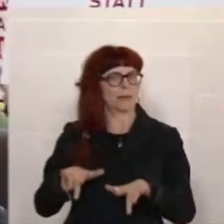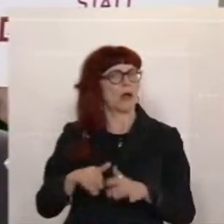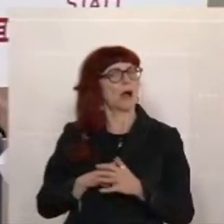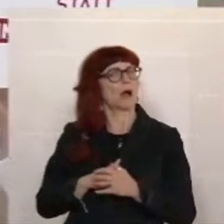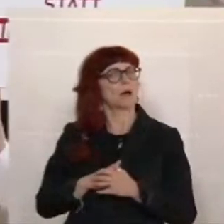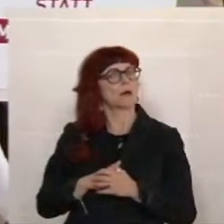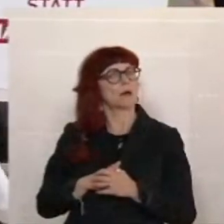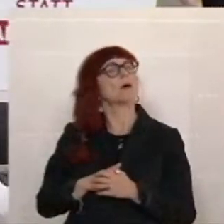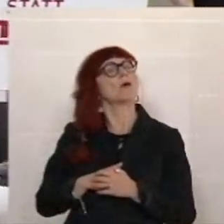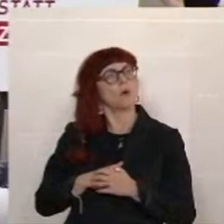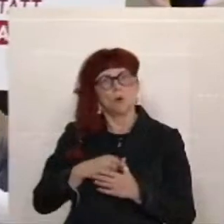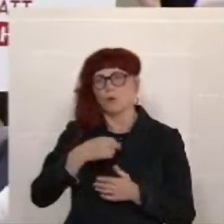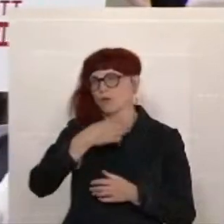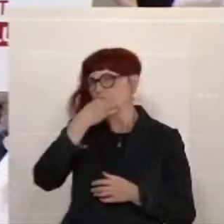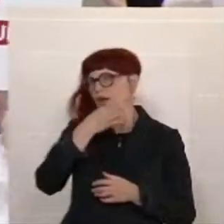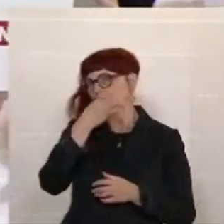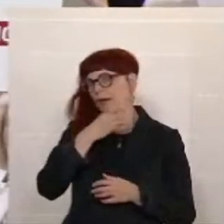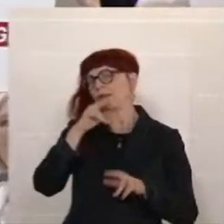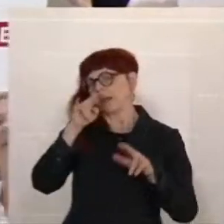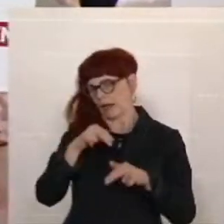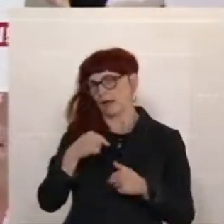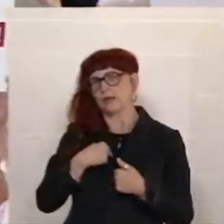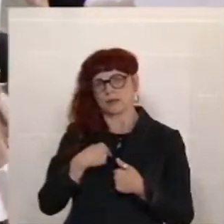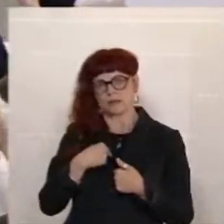Und das nehme ich jetzt sehr gerne in Kauf.